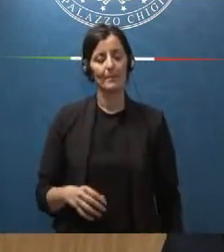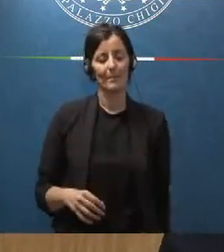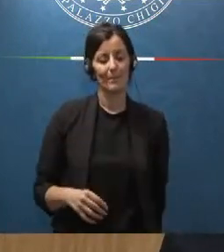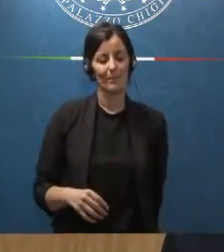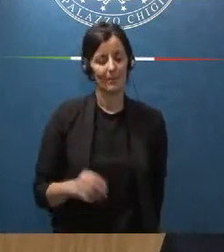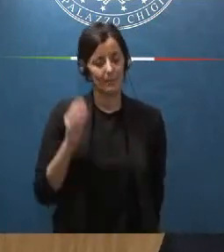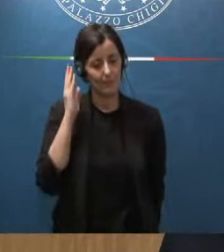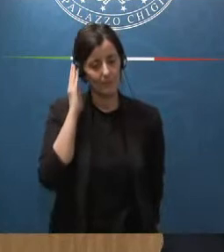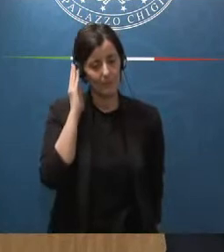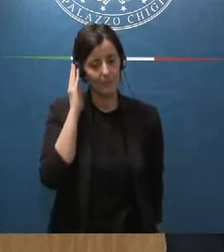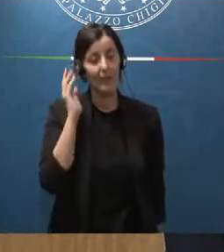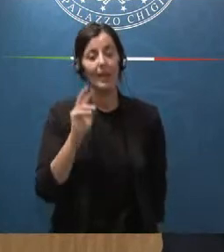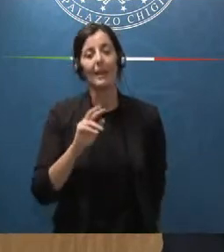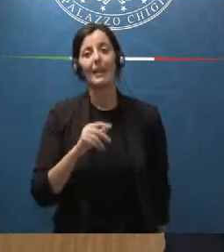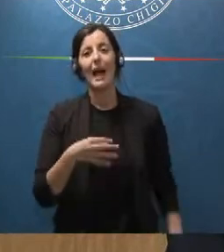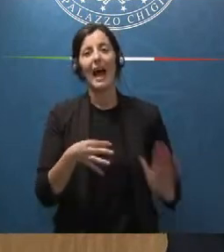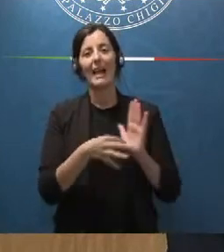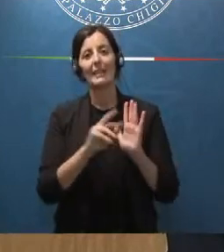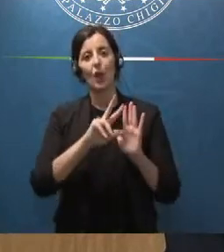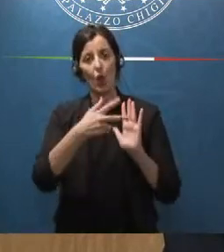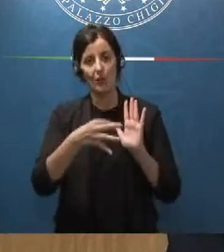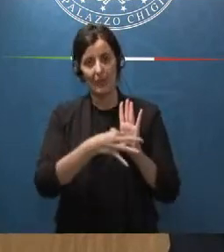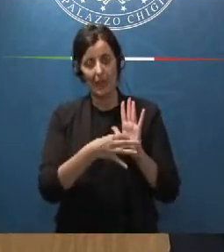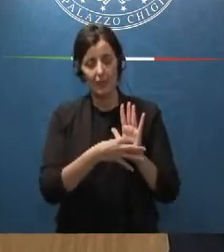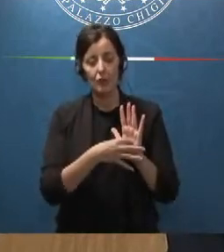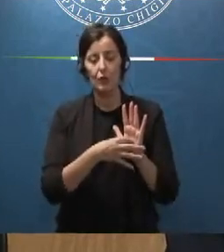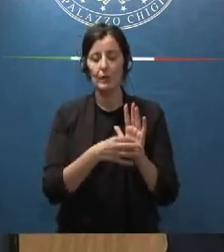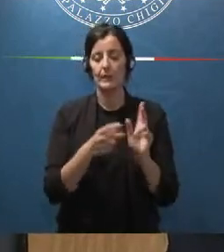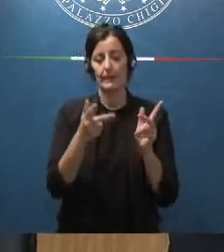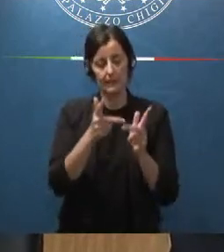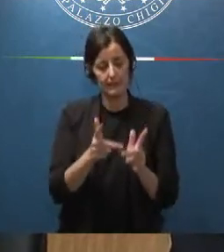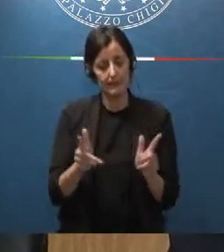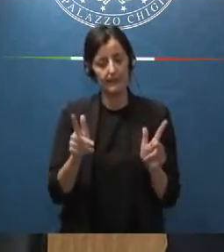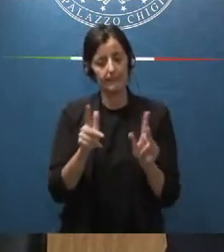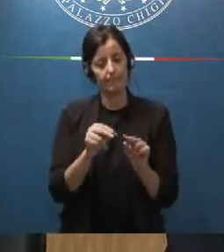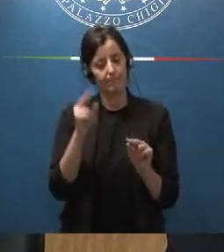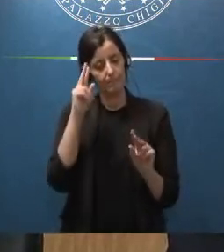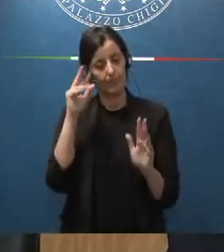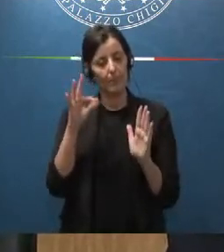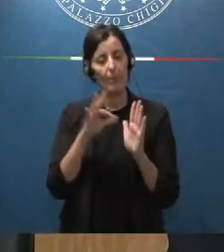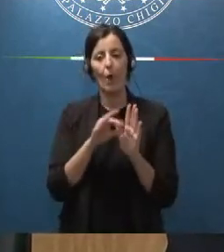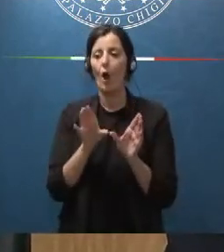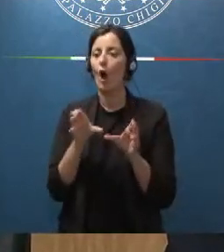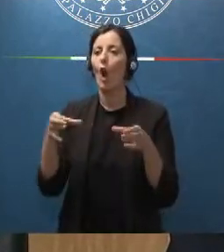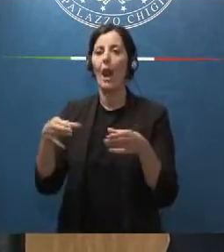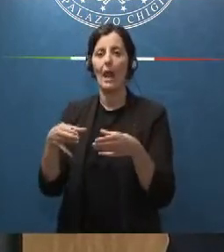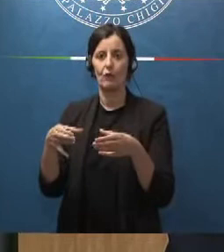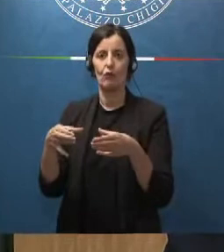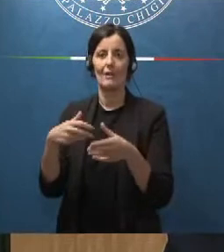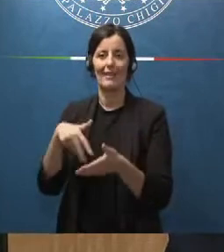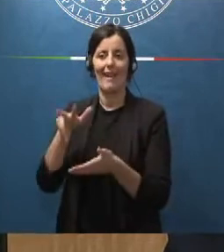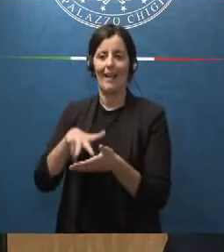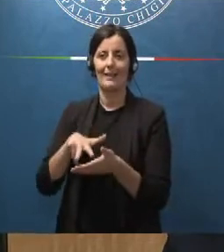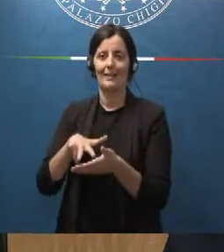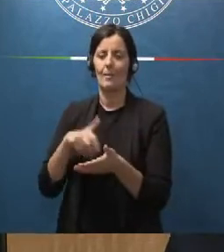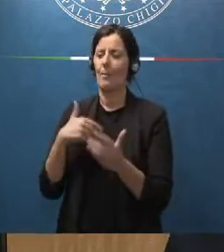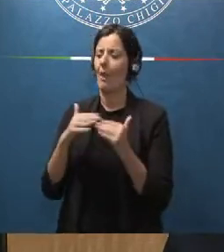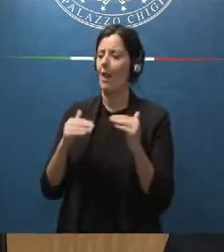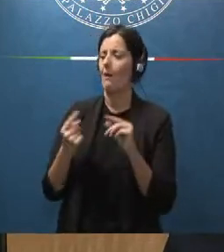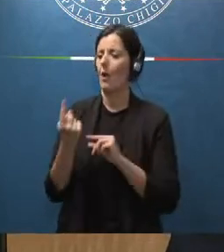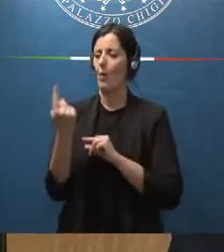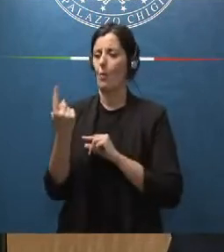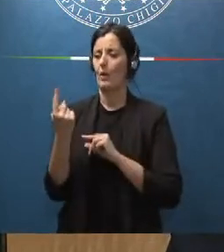il terzo articolo ribadisce la centralità del collegio di garanzia in unico grado e nel